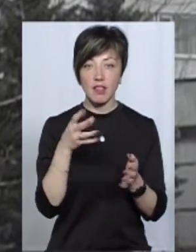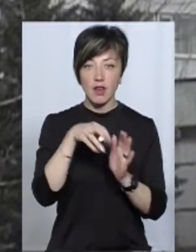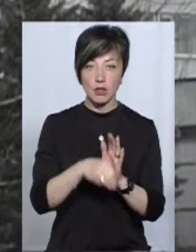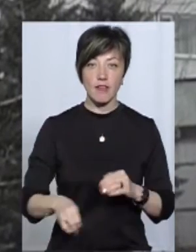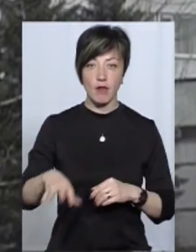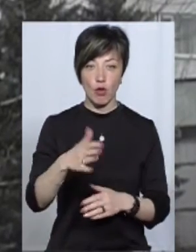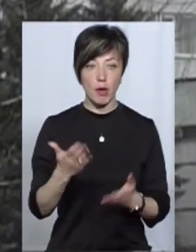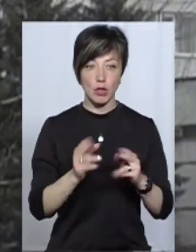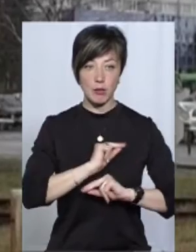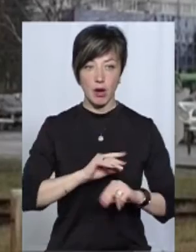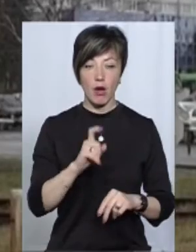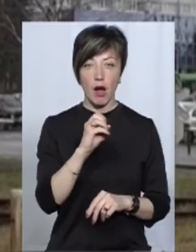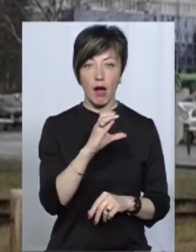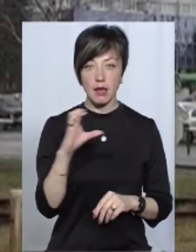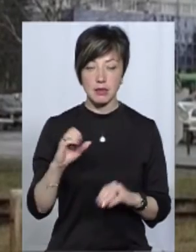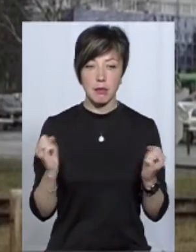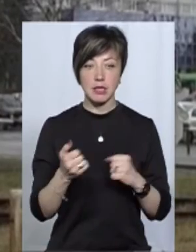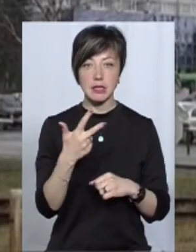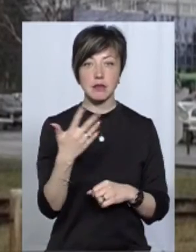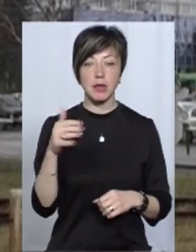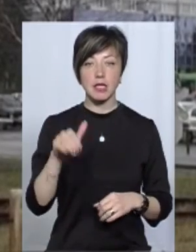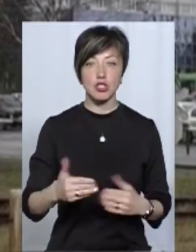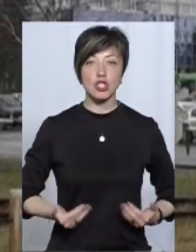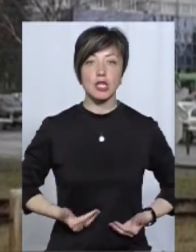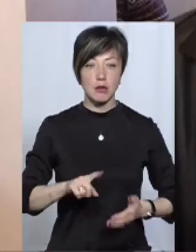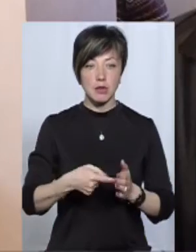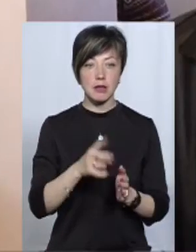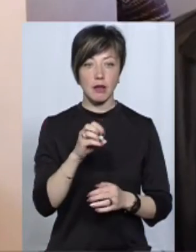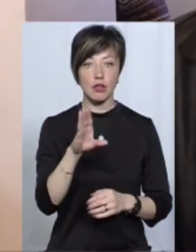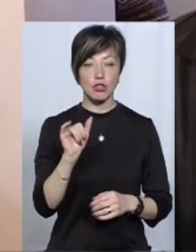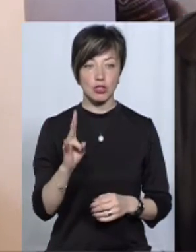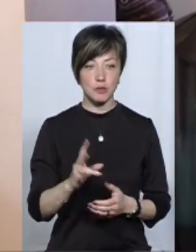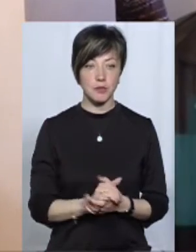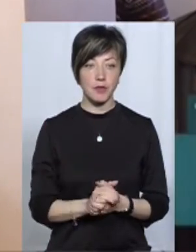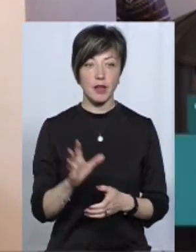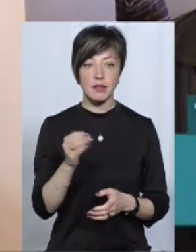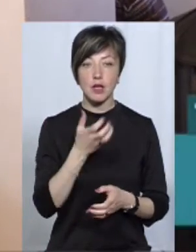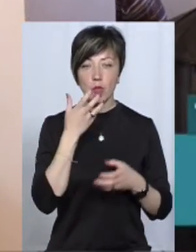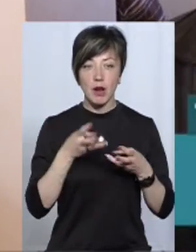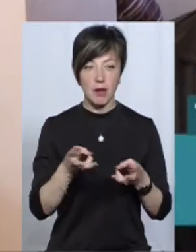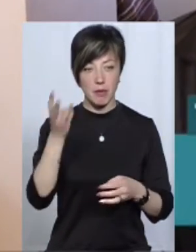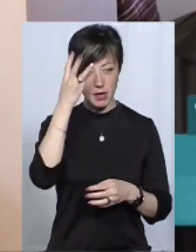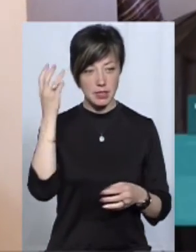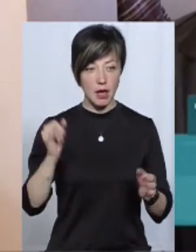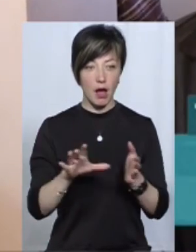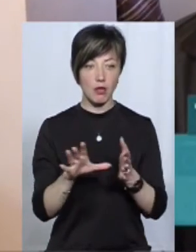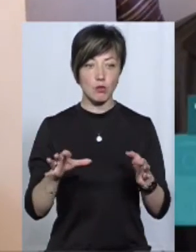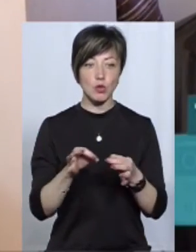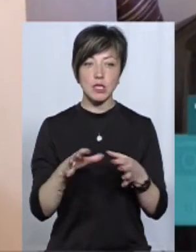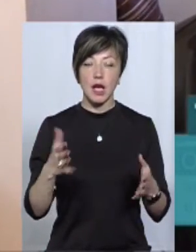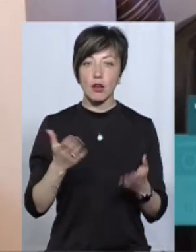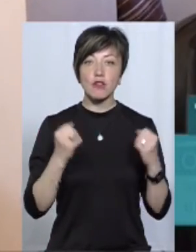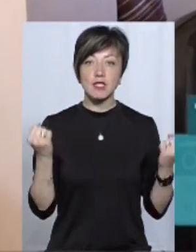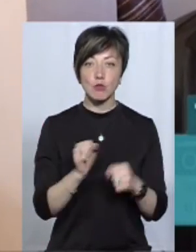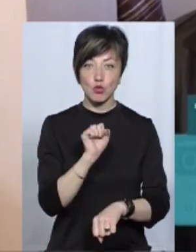Європи. Коли не працює ХС, мерзнуть 35 тисяч жителів Нетішина. І всі обігріваються від Хмельницької атомної станції. Якщо взимку